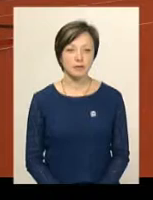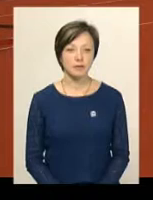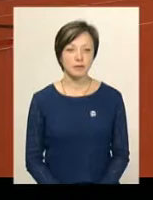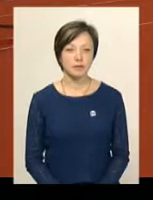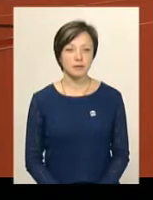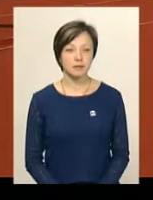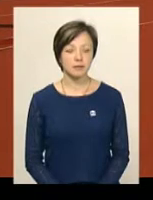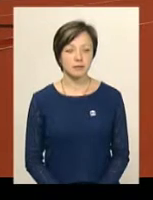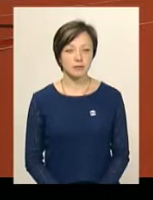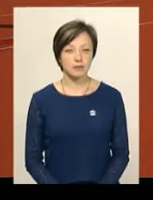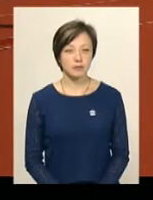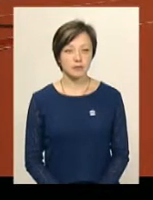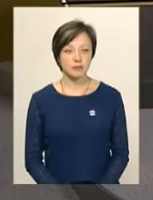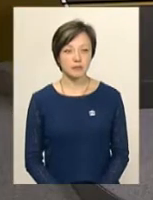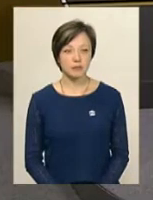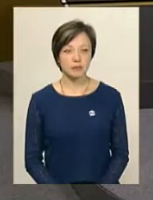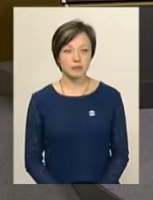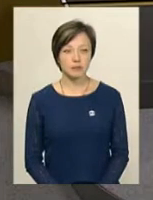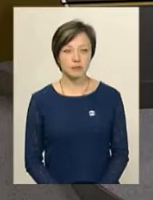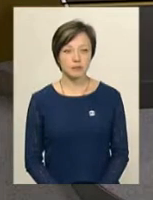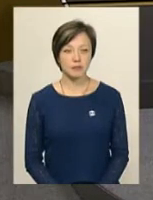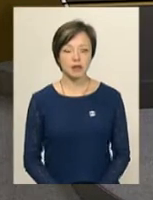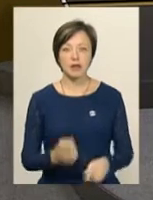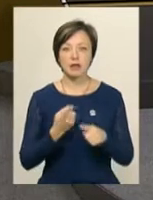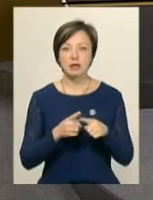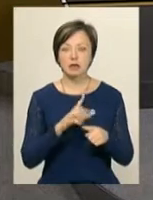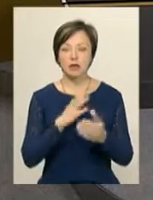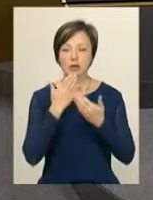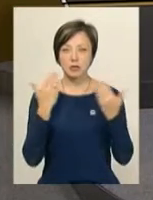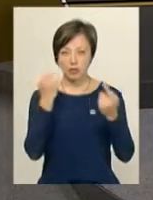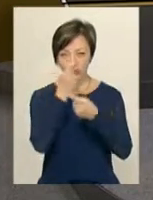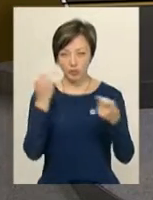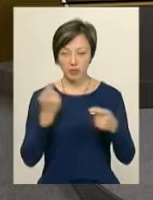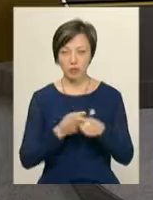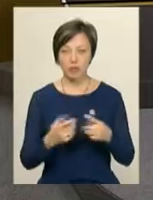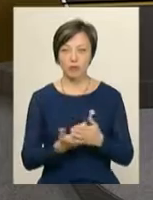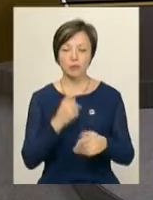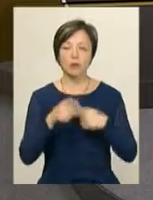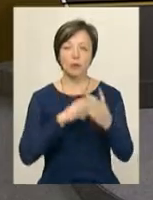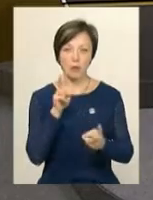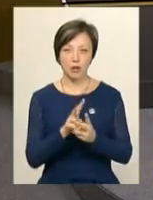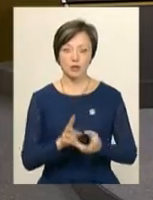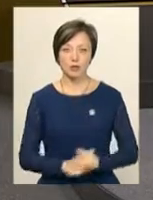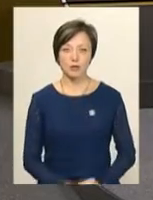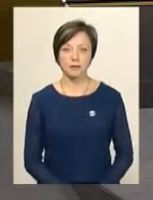новини Поділля Центр. Це була остання інформація цього випуску, побачимось.